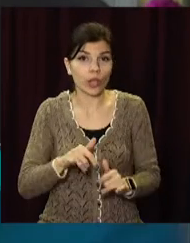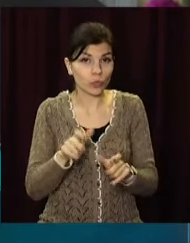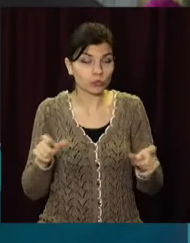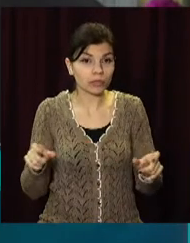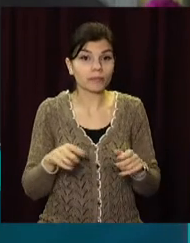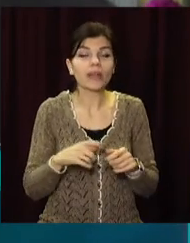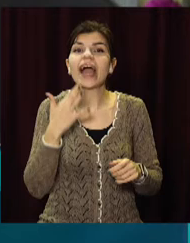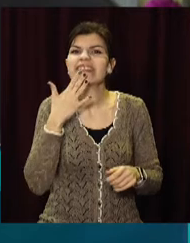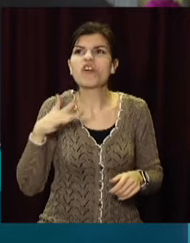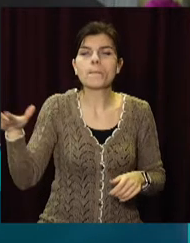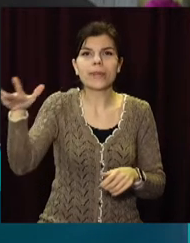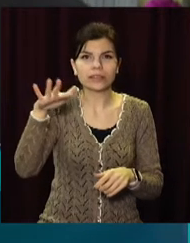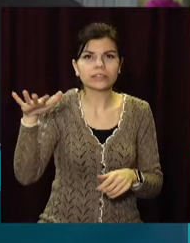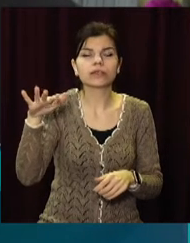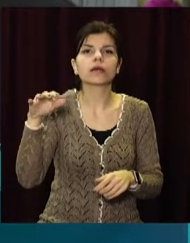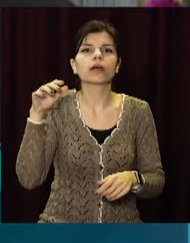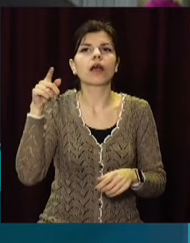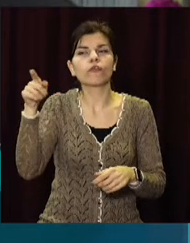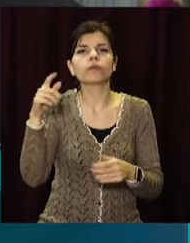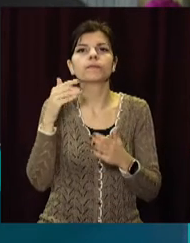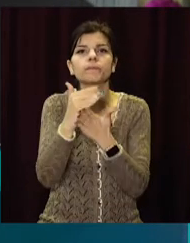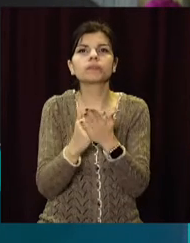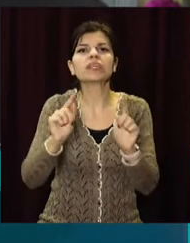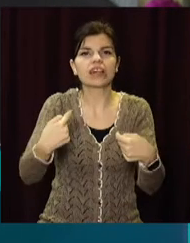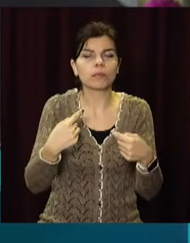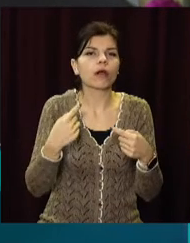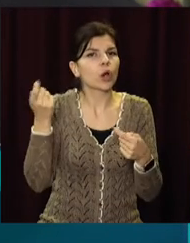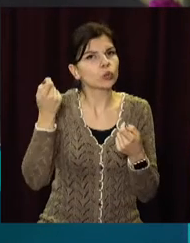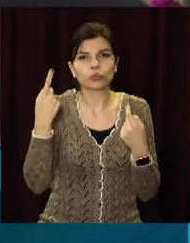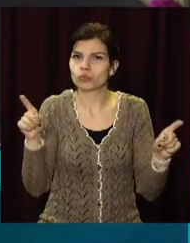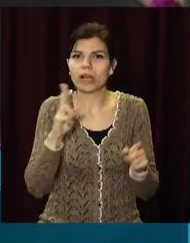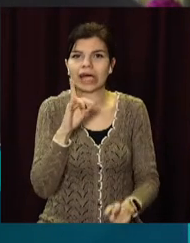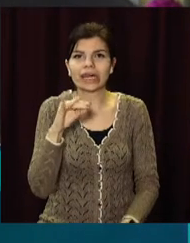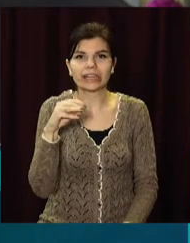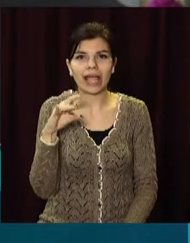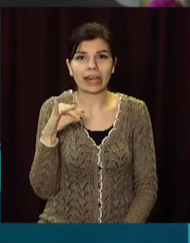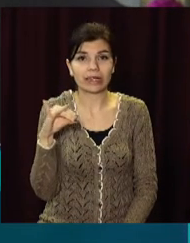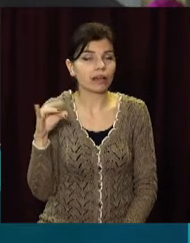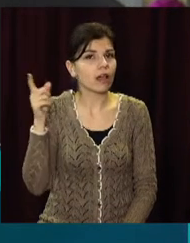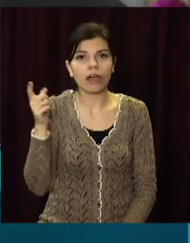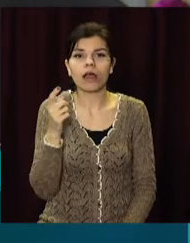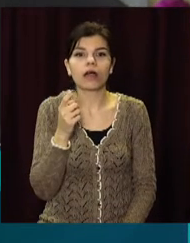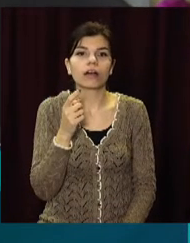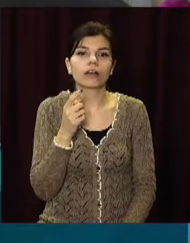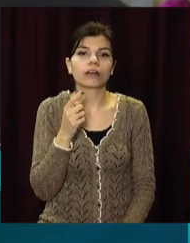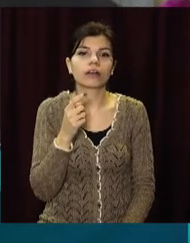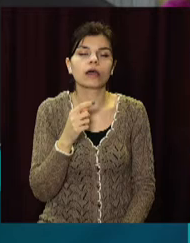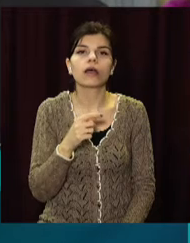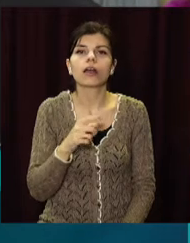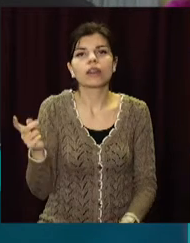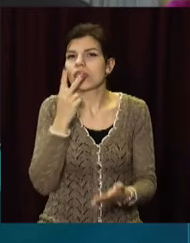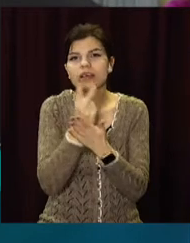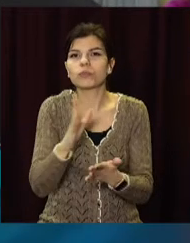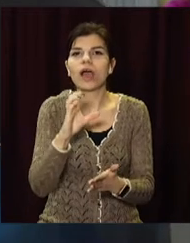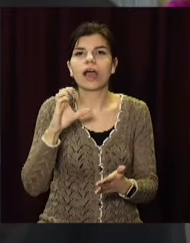європейців критерії трохи відрідаються від привичних нам. Вони не розцінюють сугубо естетичну